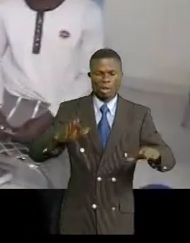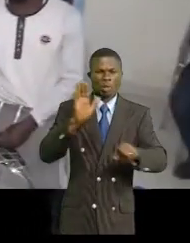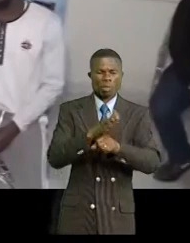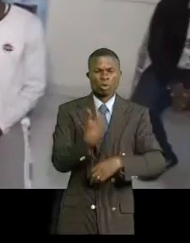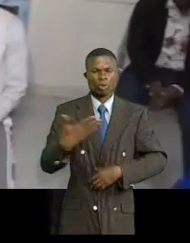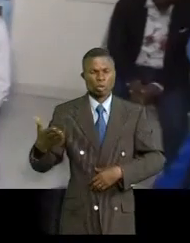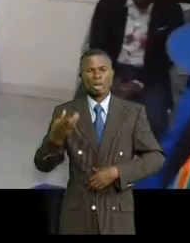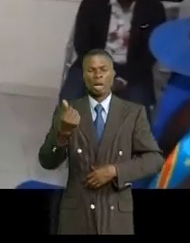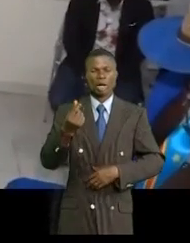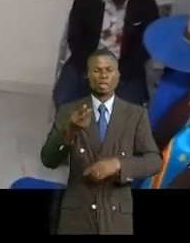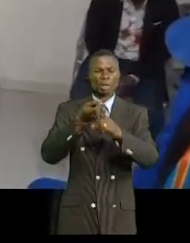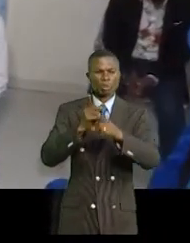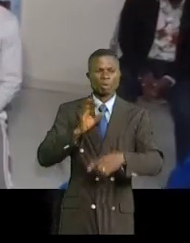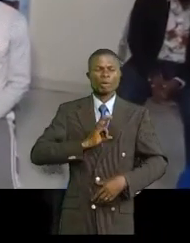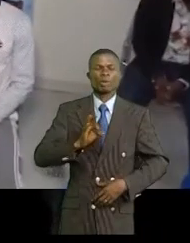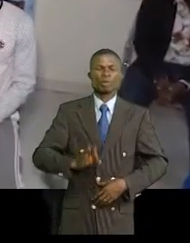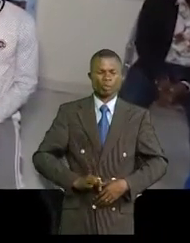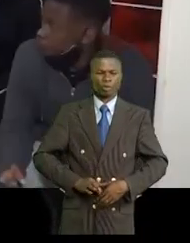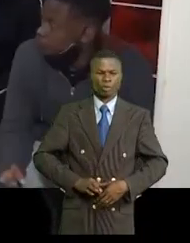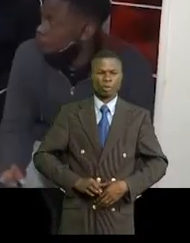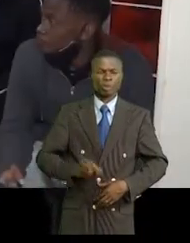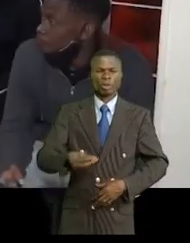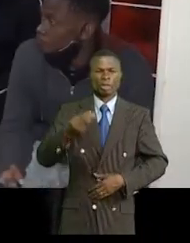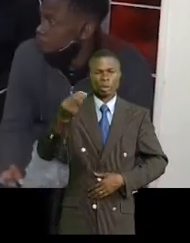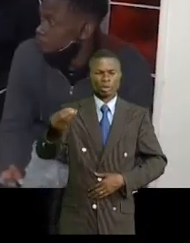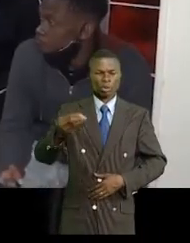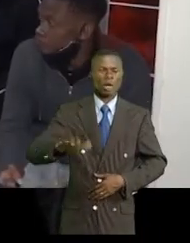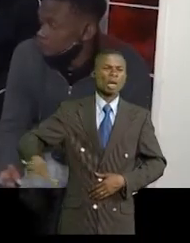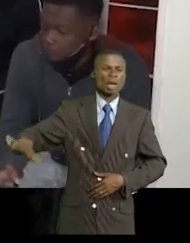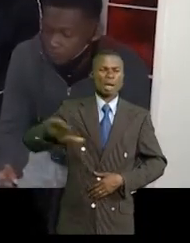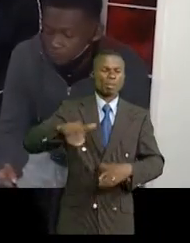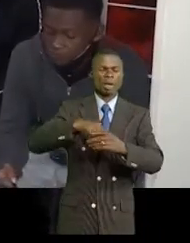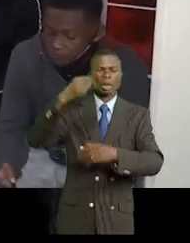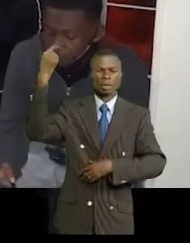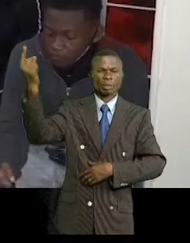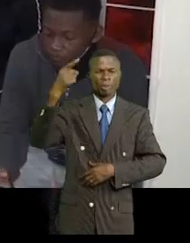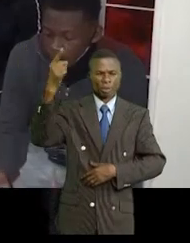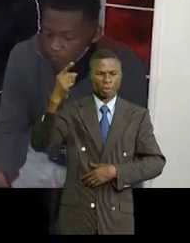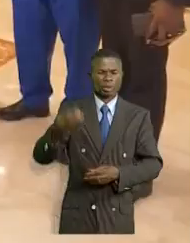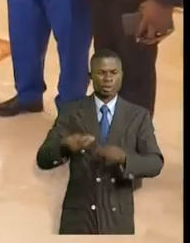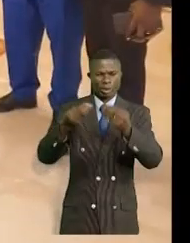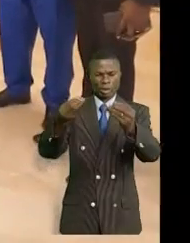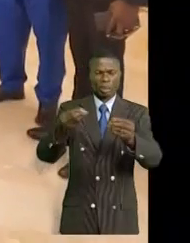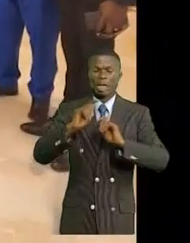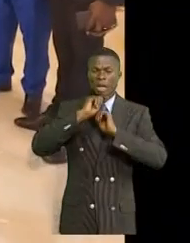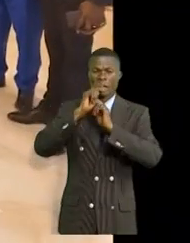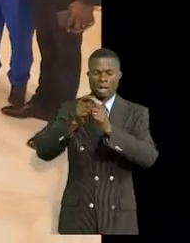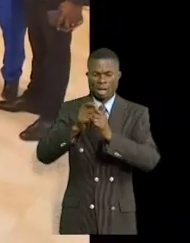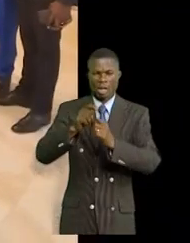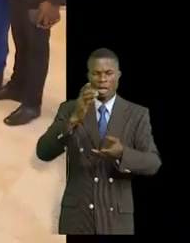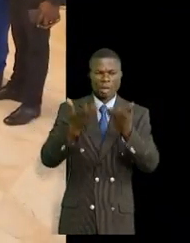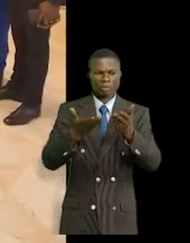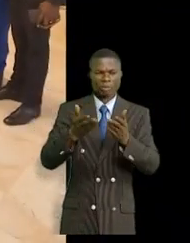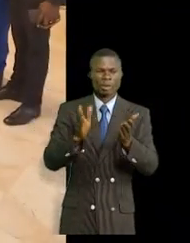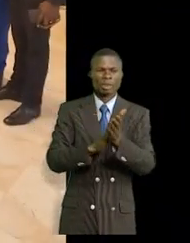gestes financiers que le premier de tous les Congolais dispersés à travers le monde leur a accordé. Ce geste a valu la